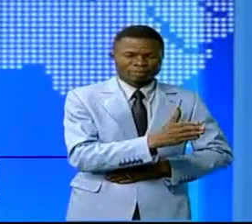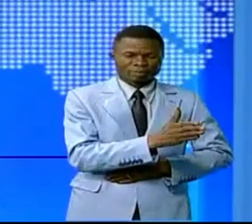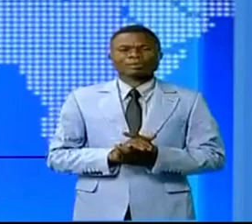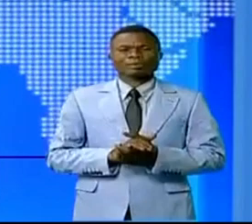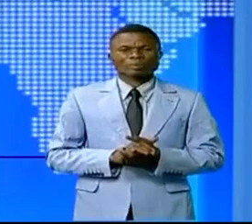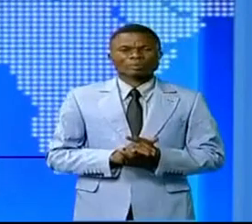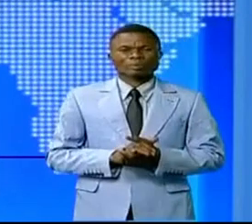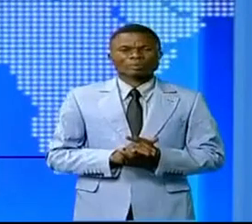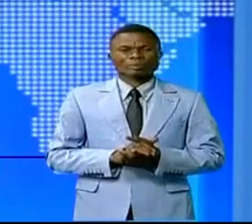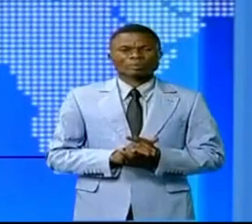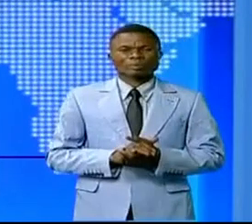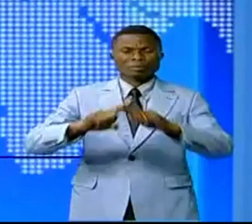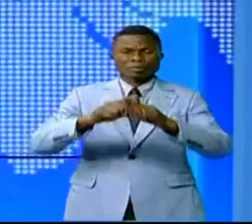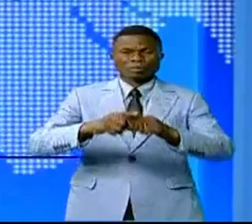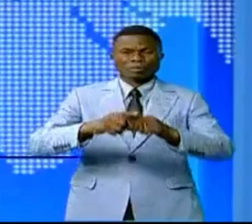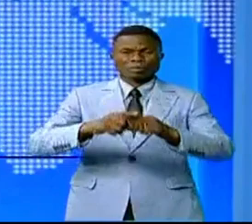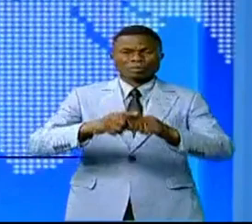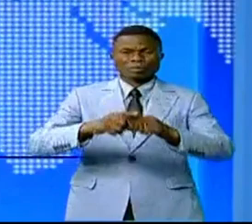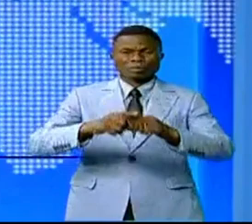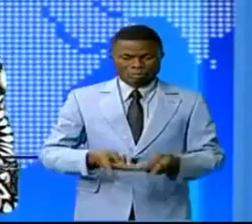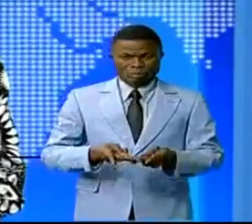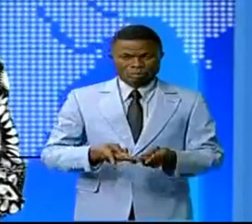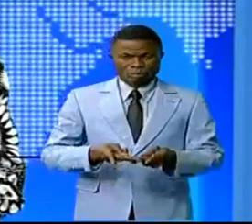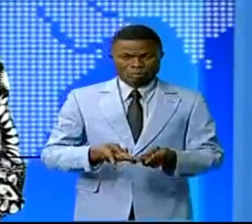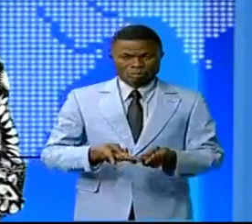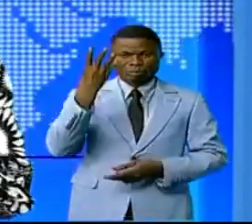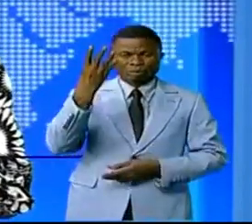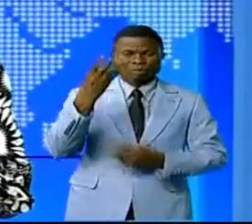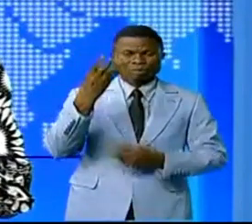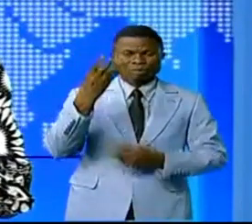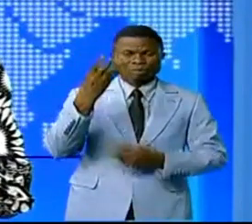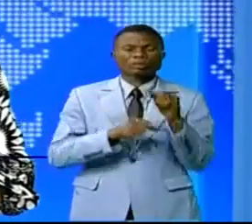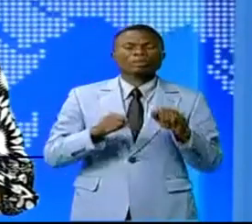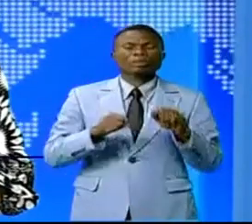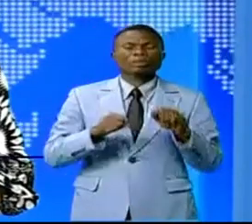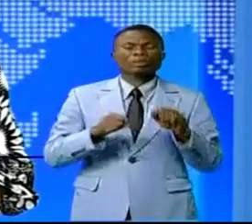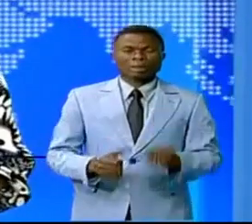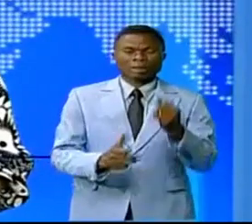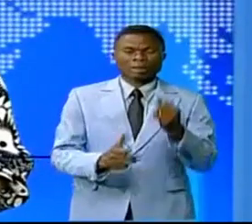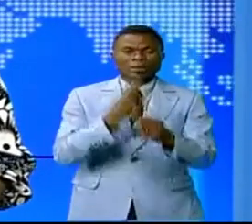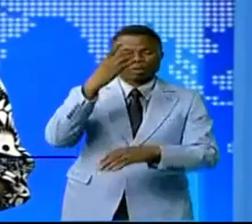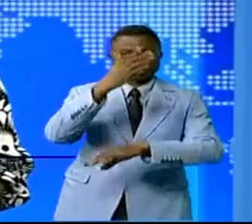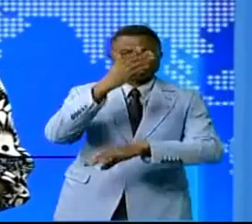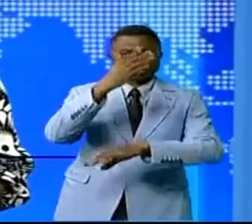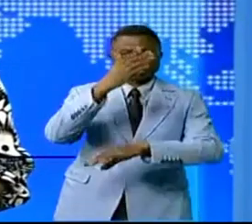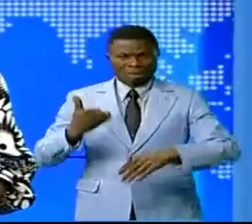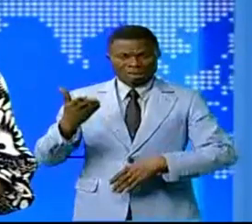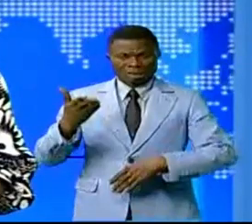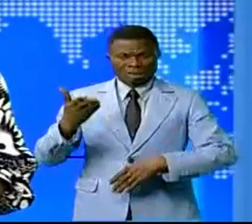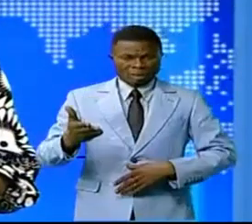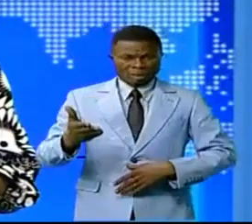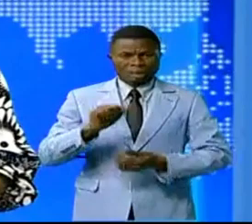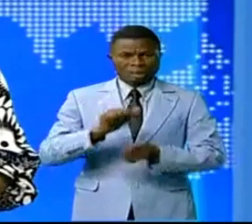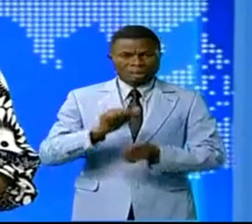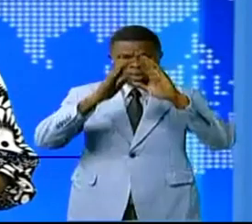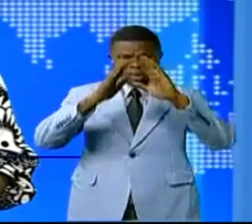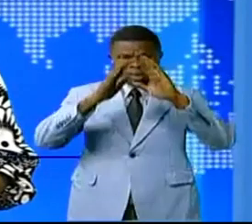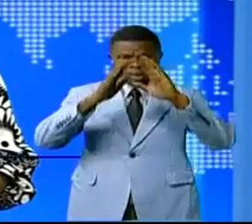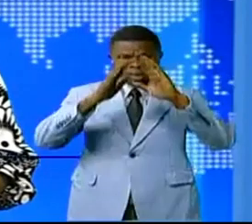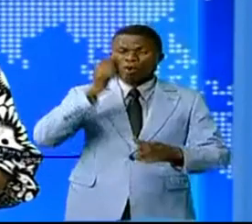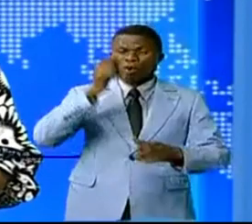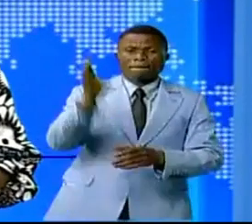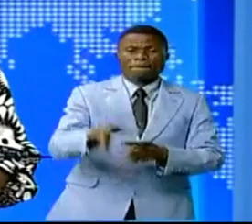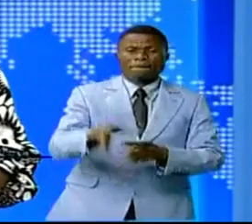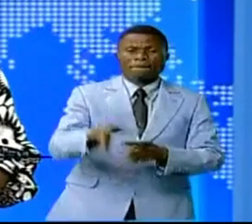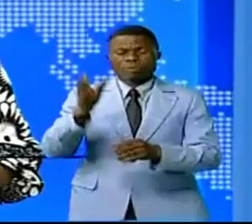Un conflit des terres a causé la mort de quatre personnes et d'un blessé. À cela s'ajoutent des cases incendies et de